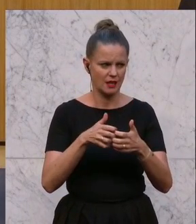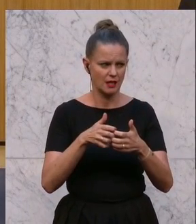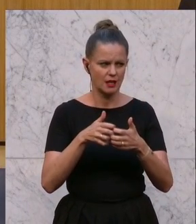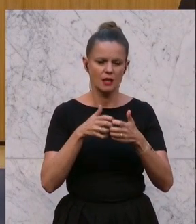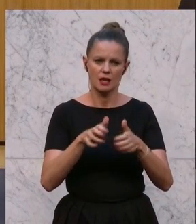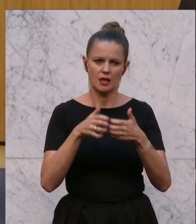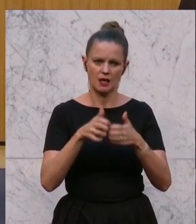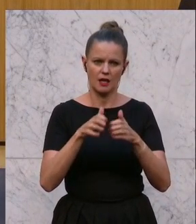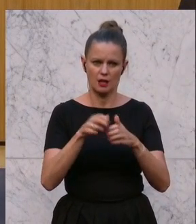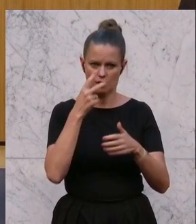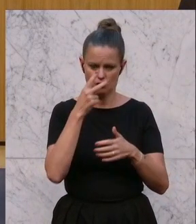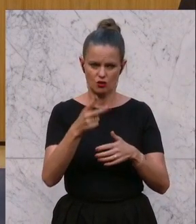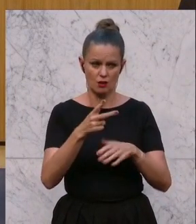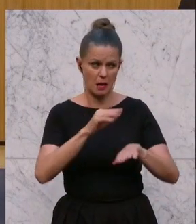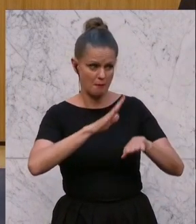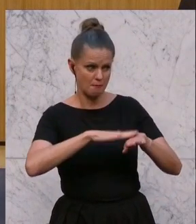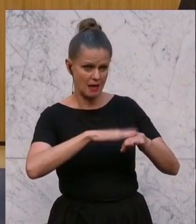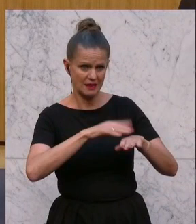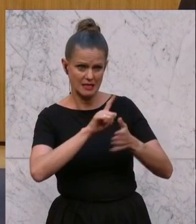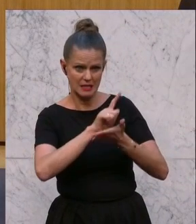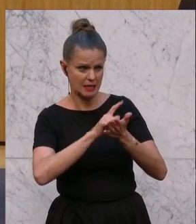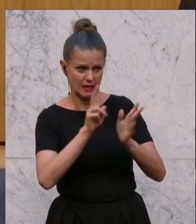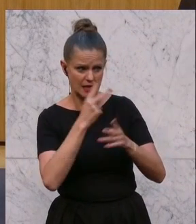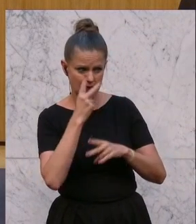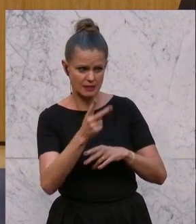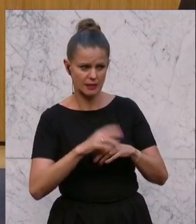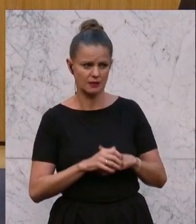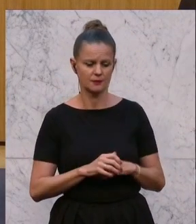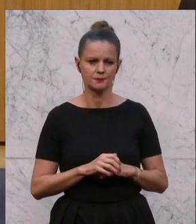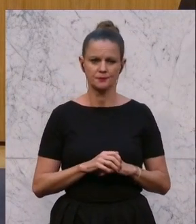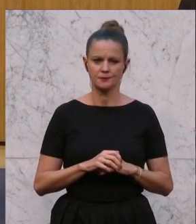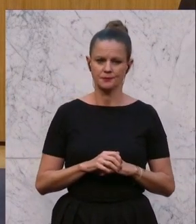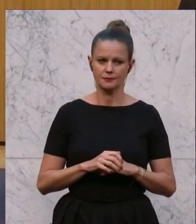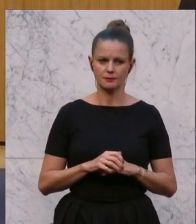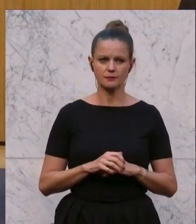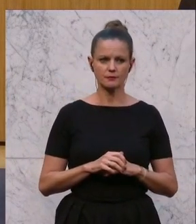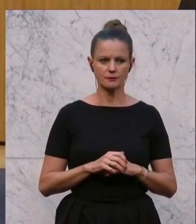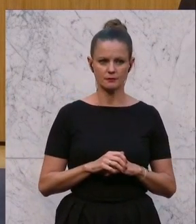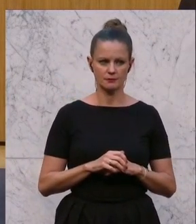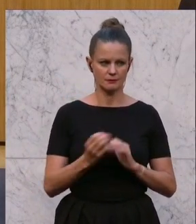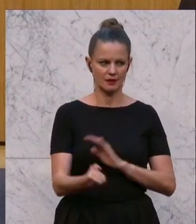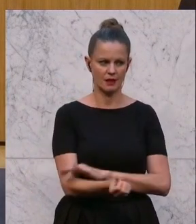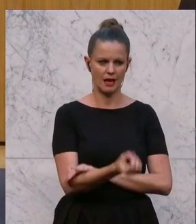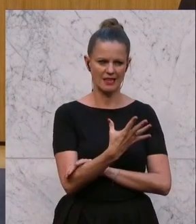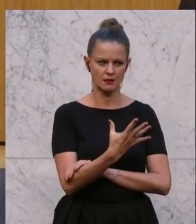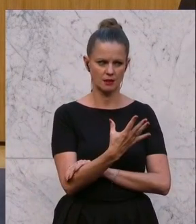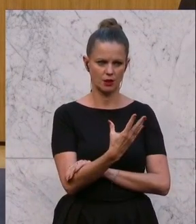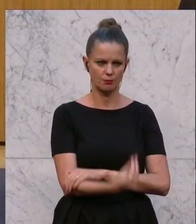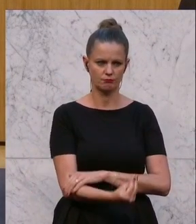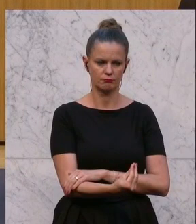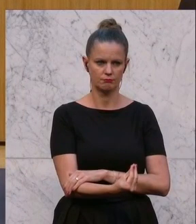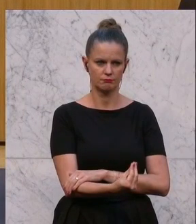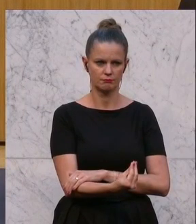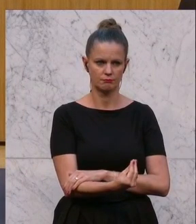sichtbar ist. Da kann ich mich nicht orientieren. 2,54. Die Anzeige ist leider nicht